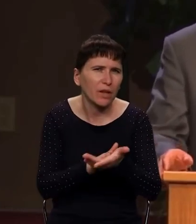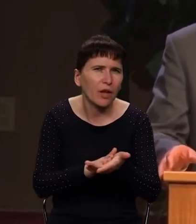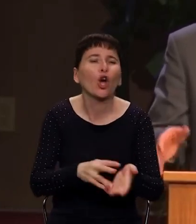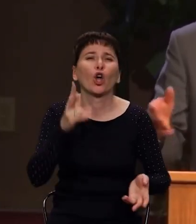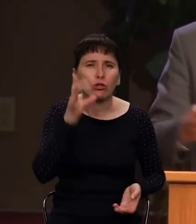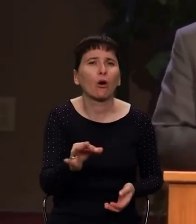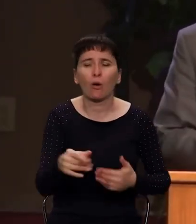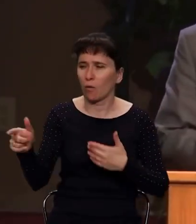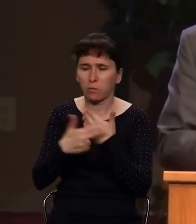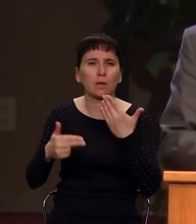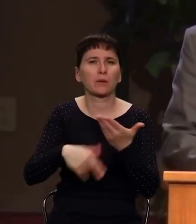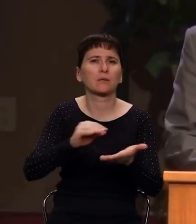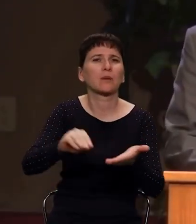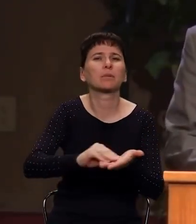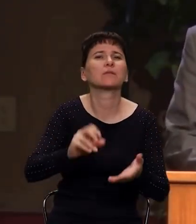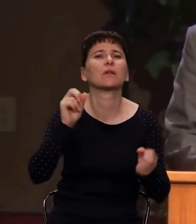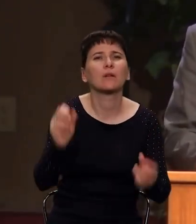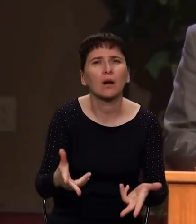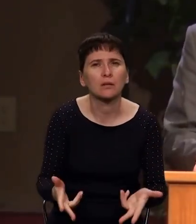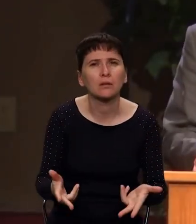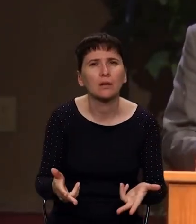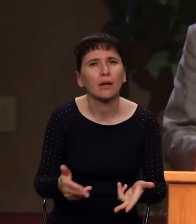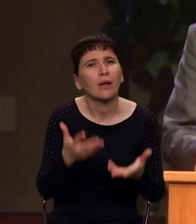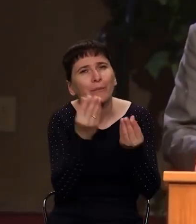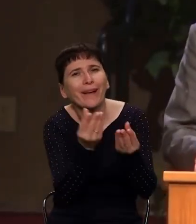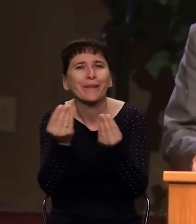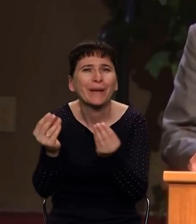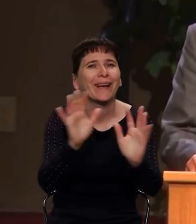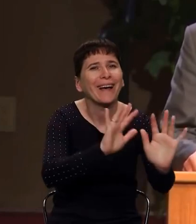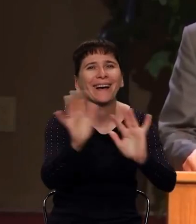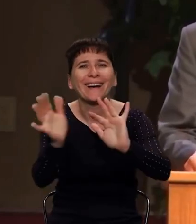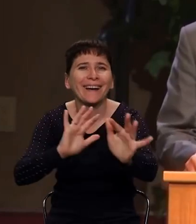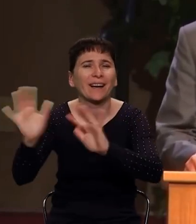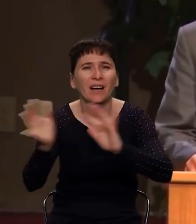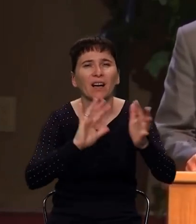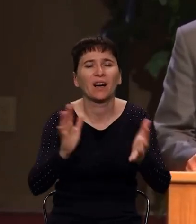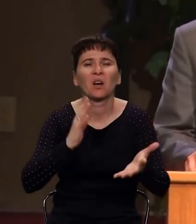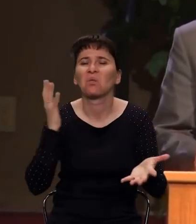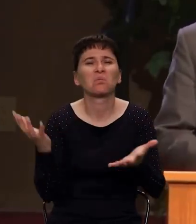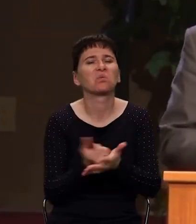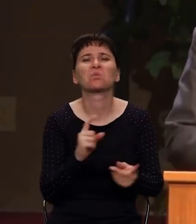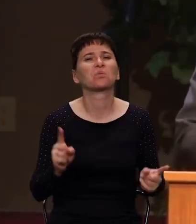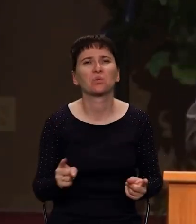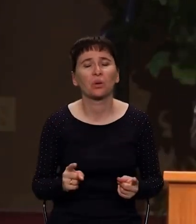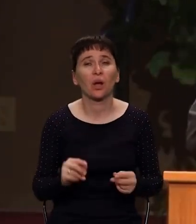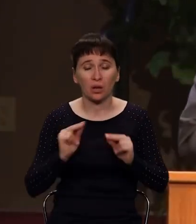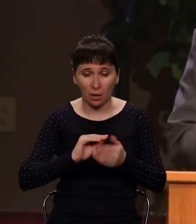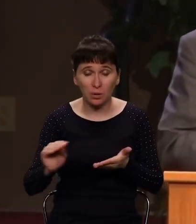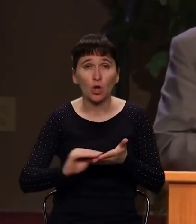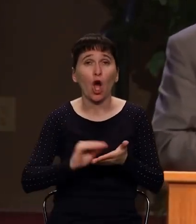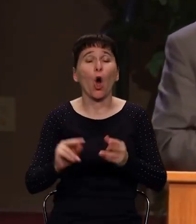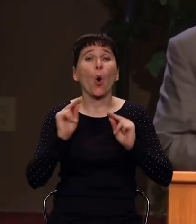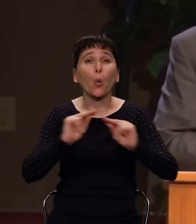поэтому так хотелось чтобы каждый из нас сегодня проверил свою жизнь. Учителя льстящие